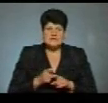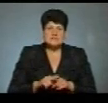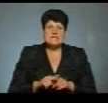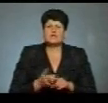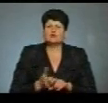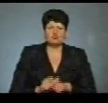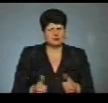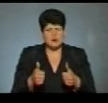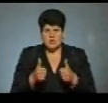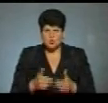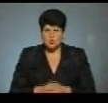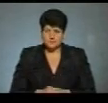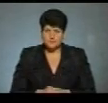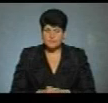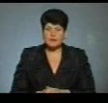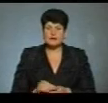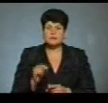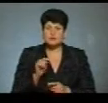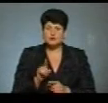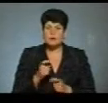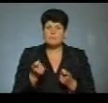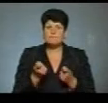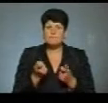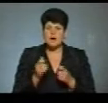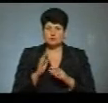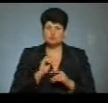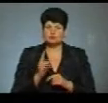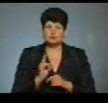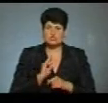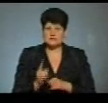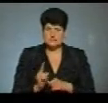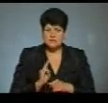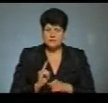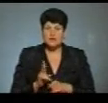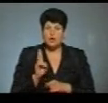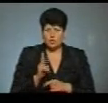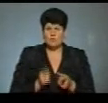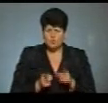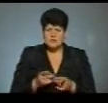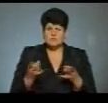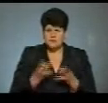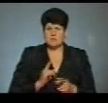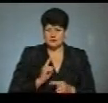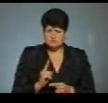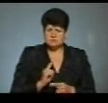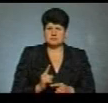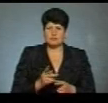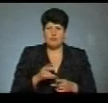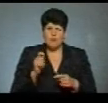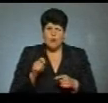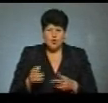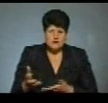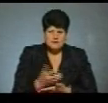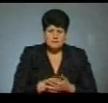добре. Чому? Бо те, що мало будуть їздити. Кому то дійсно, що треба їздити. Молоко там